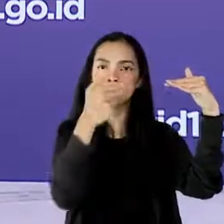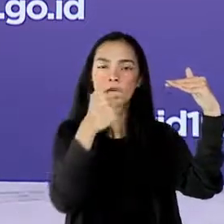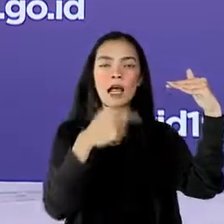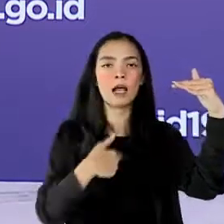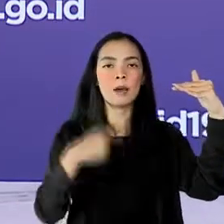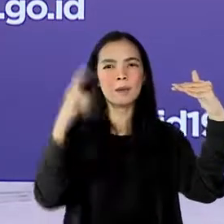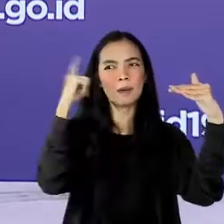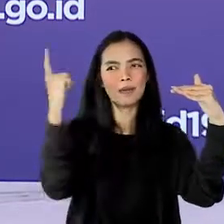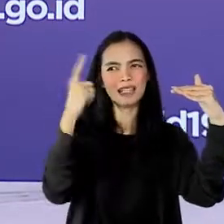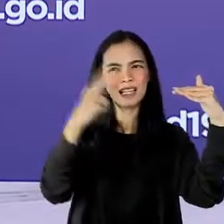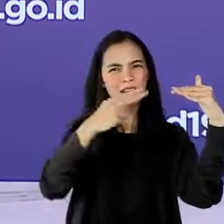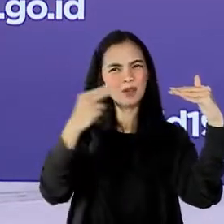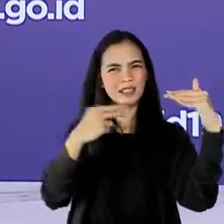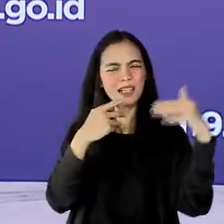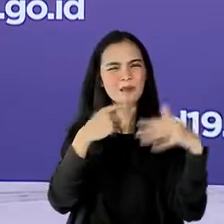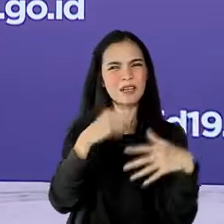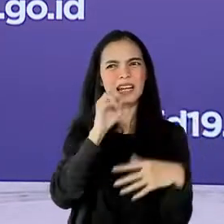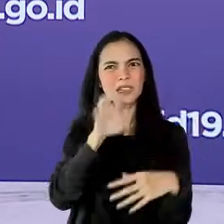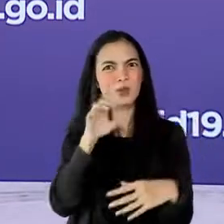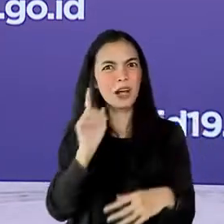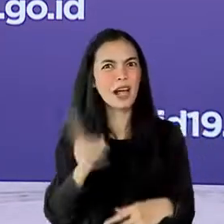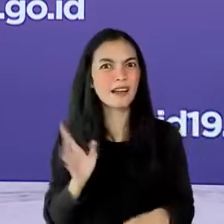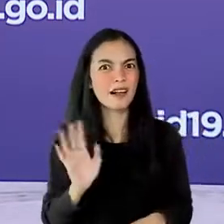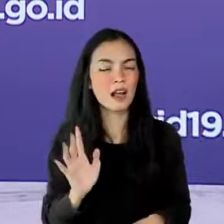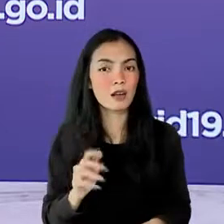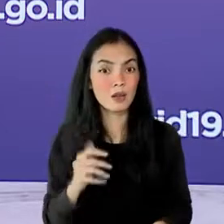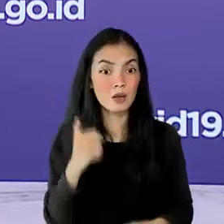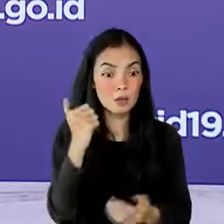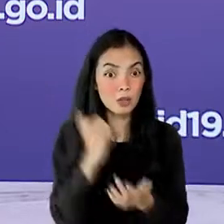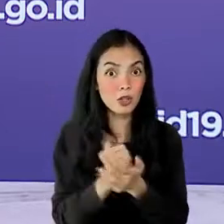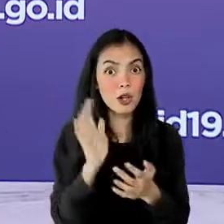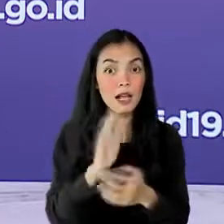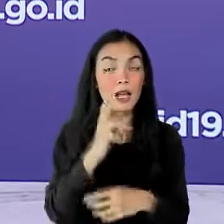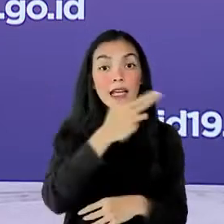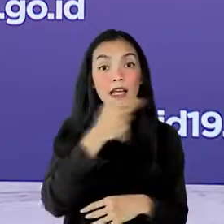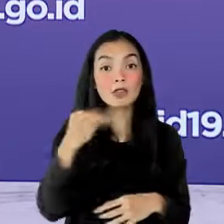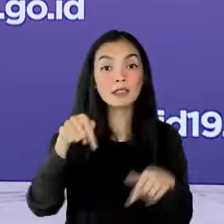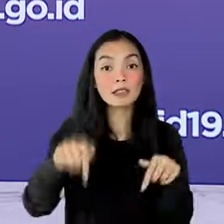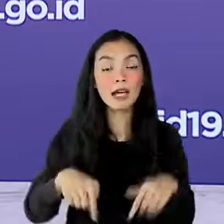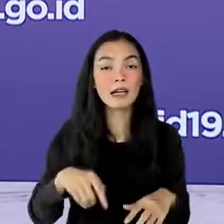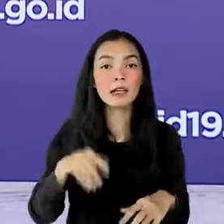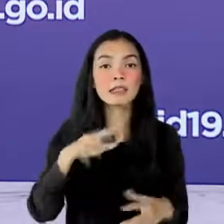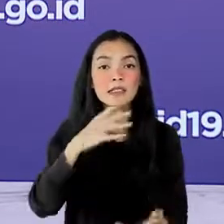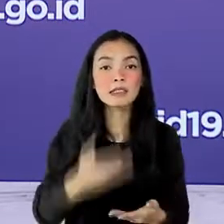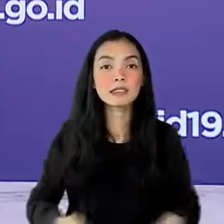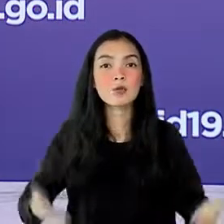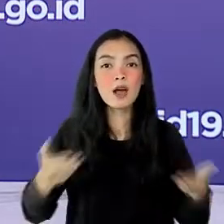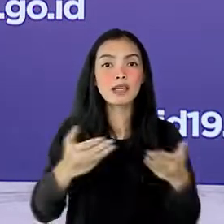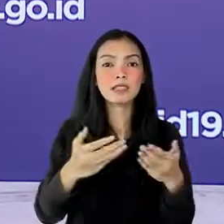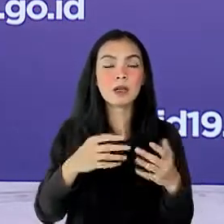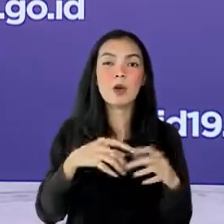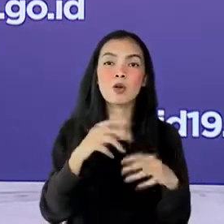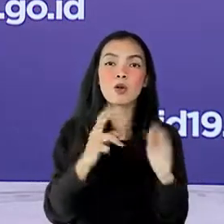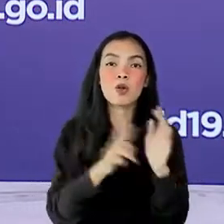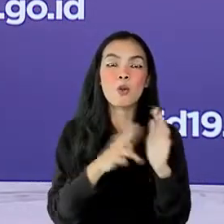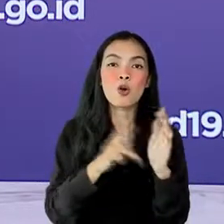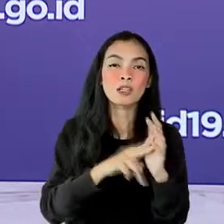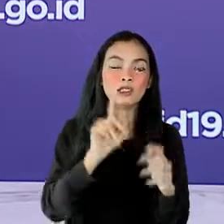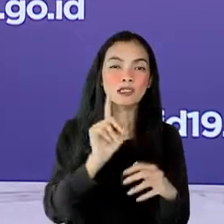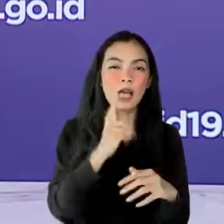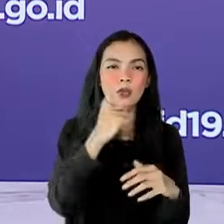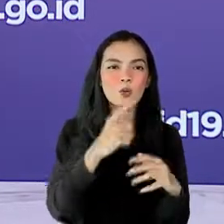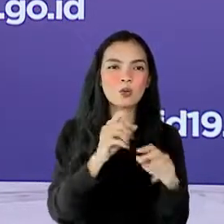terhadap hal ini dan apakah memang benar saat ini Indonesia memang kondisinya demikian menjadi